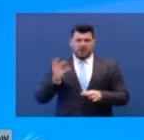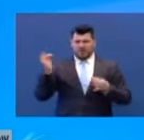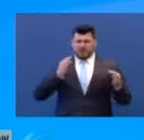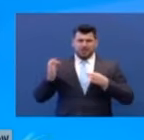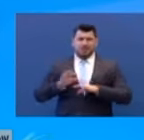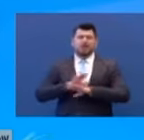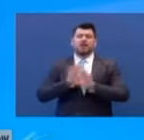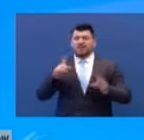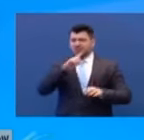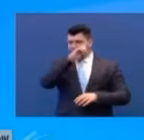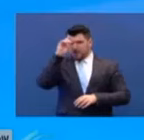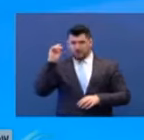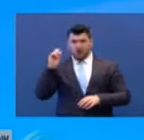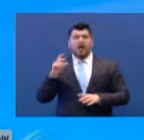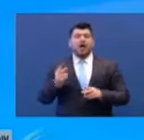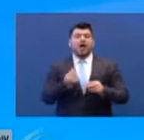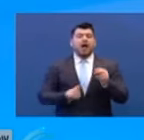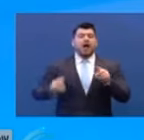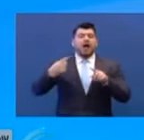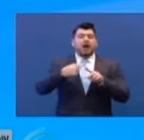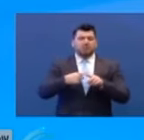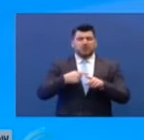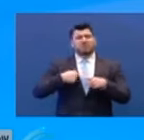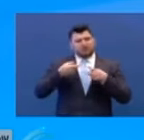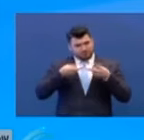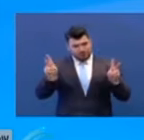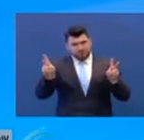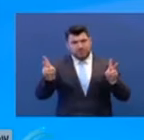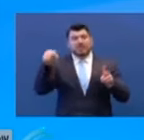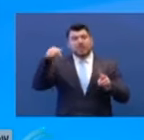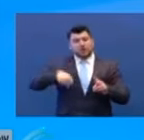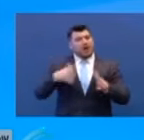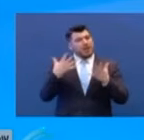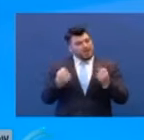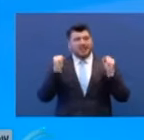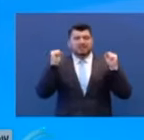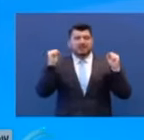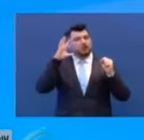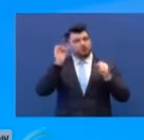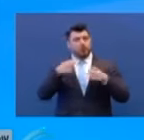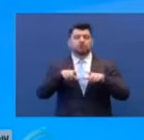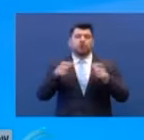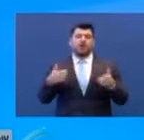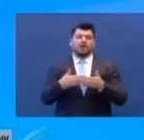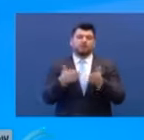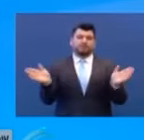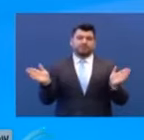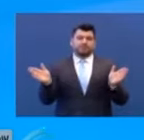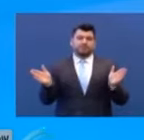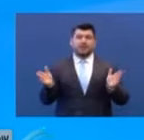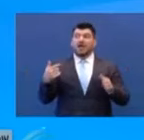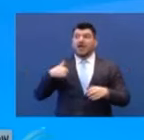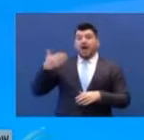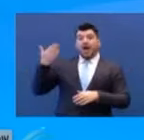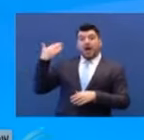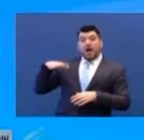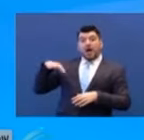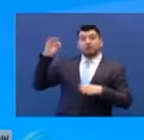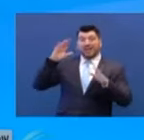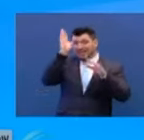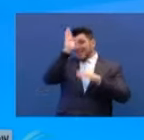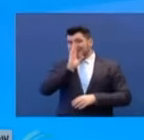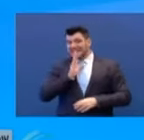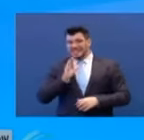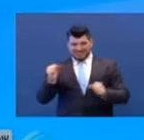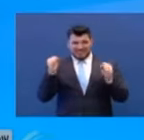θερμοκρασία είναι επιδημιολογικά η ασφαλέστερη περίοδος να ανοίξουν τα σχολεία. Από την αρχή αυτής της κρίσης έχουμε το προνόμιο να μας